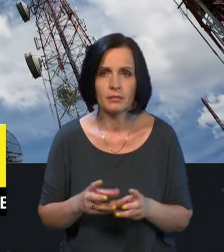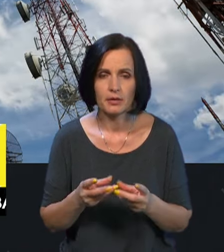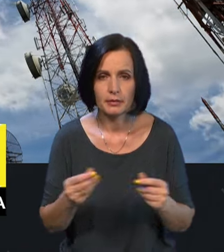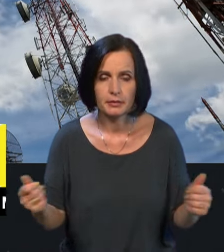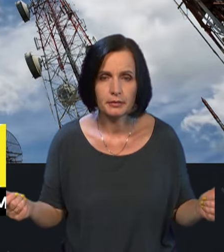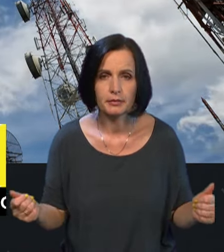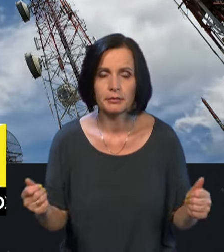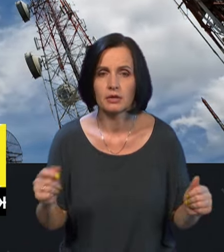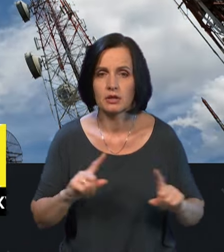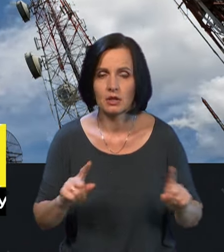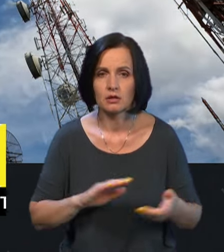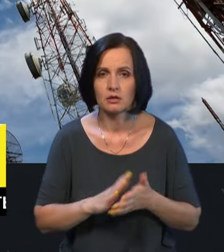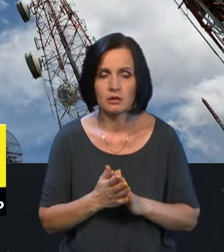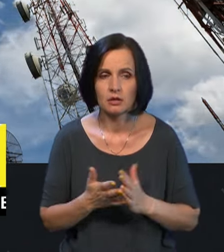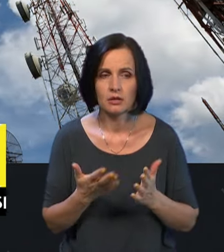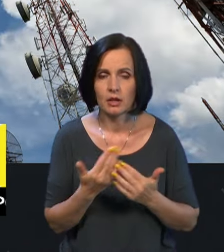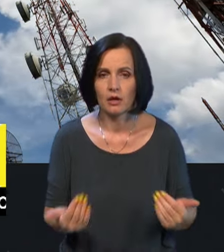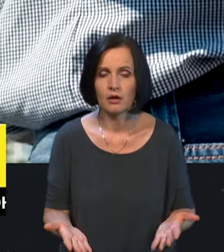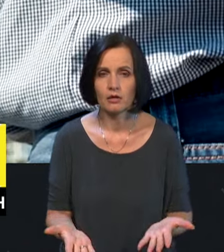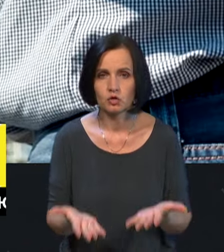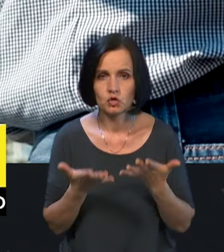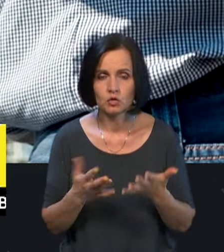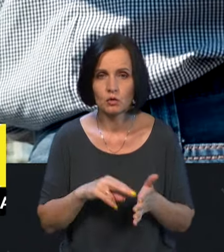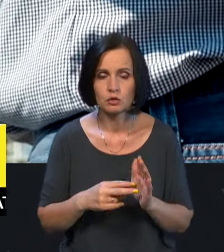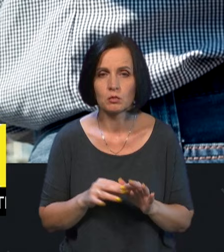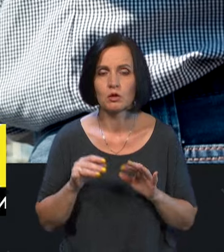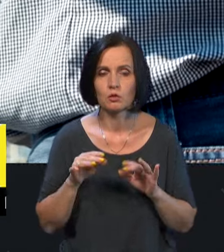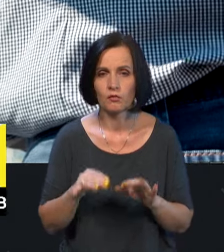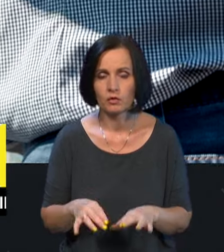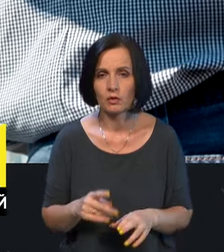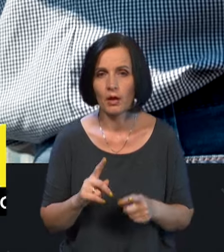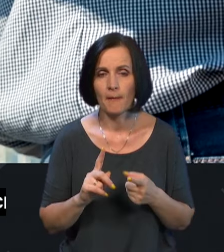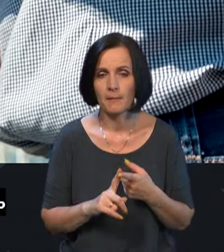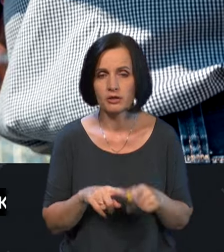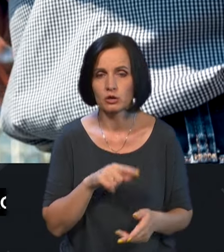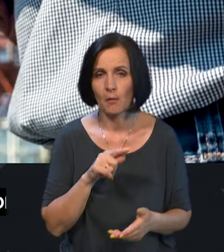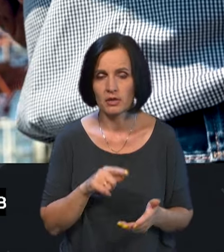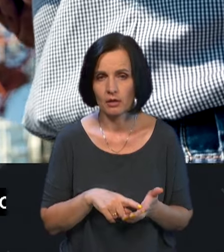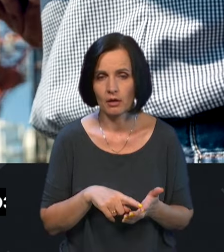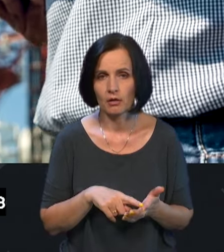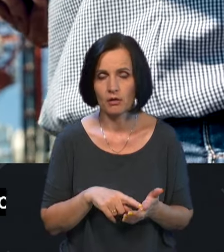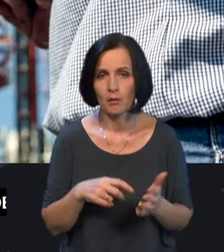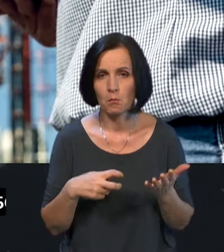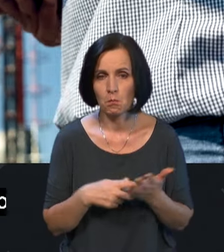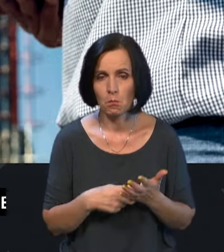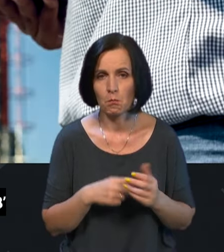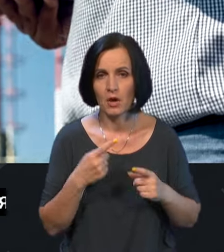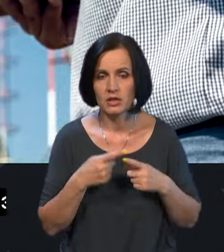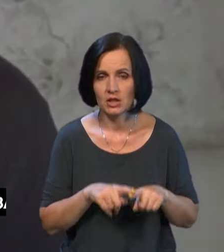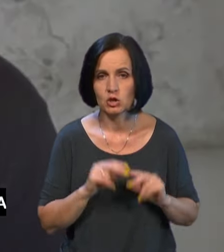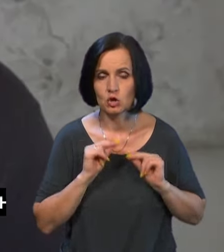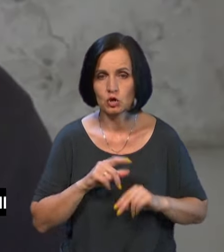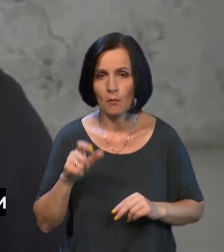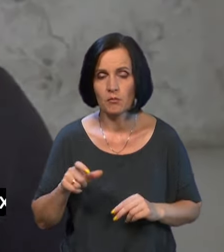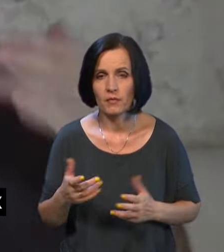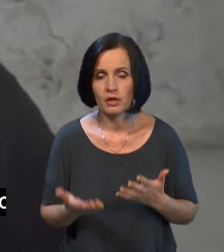спланованих дій. Перше питання – бронювання технічного персоналу. Тому